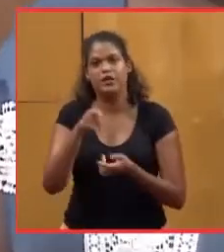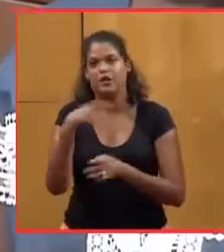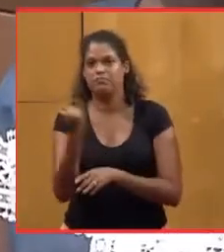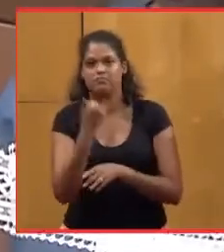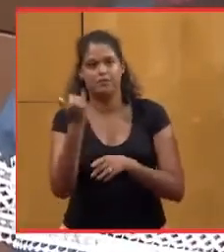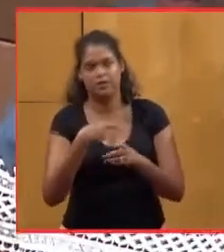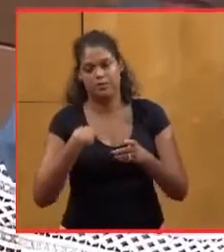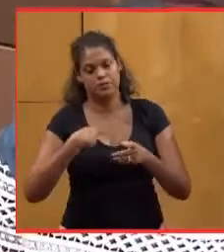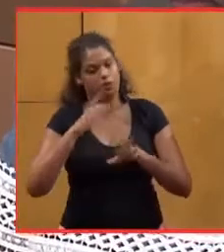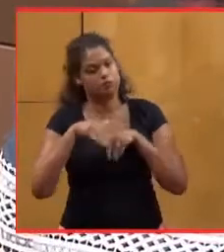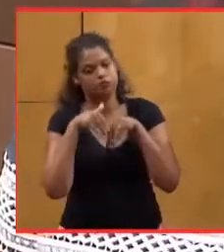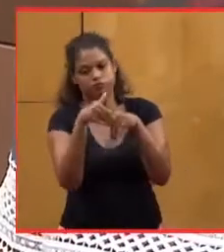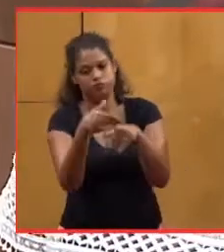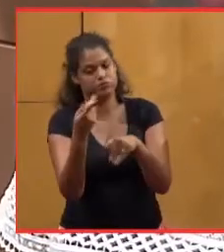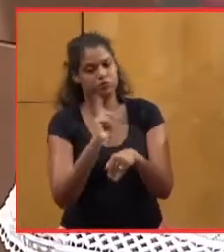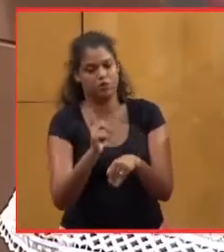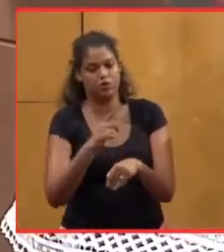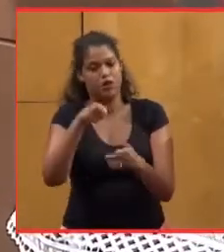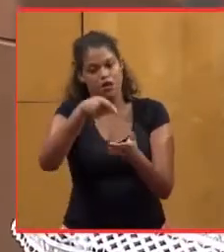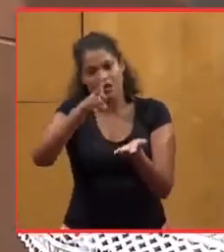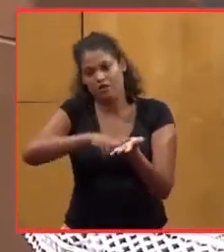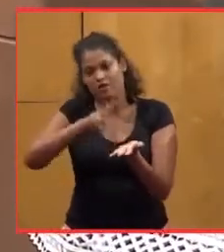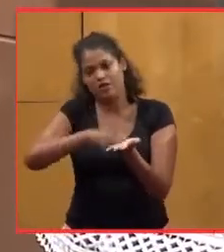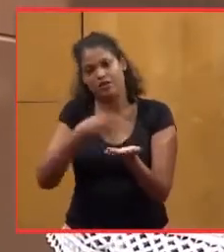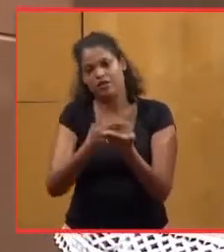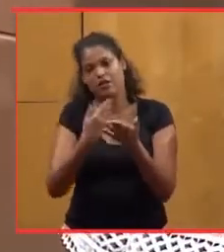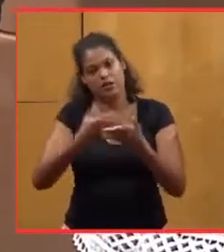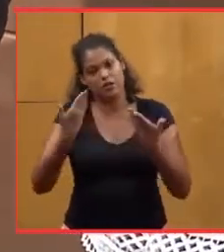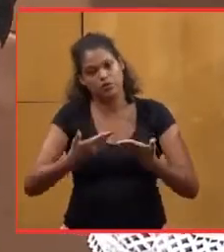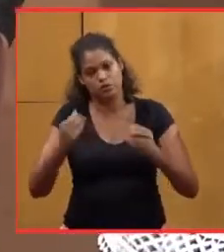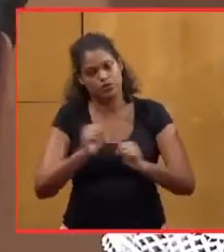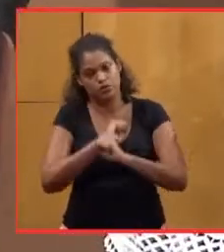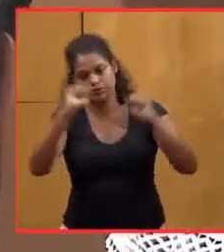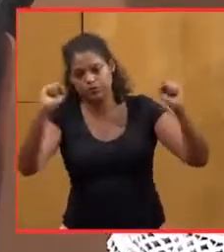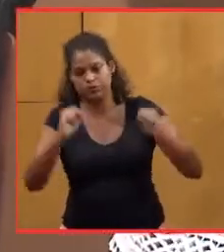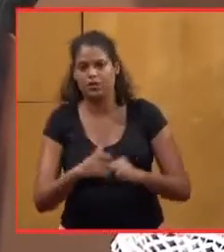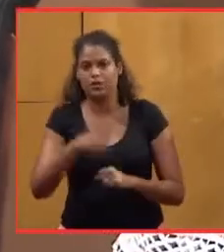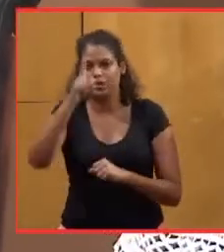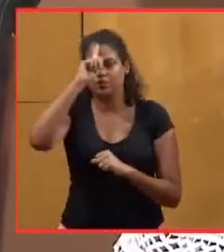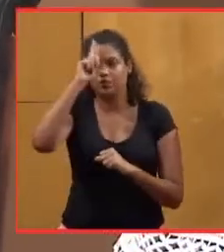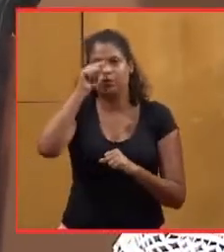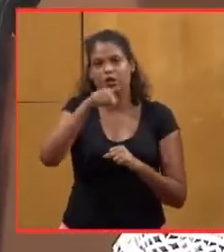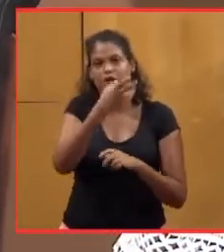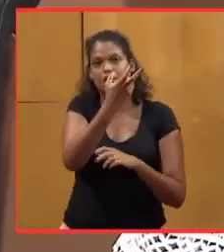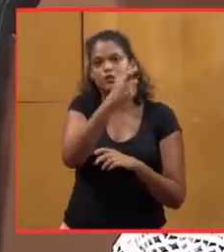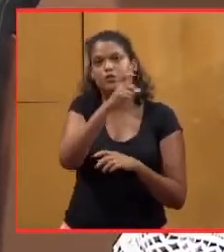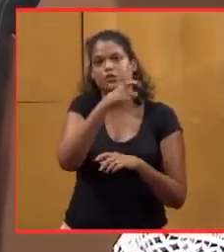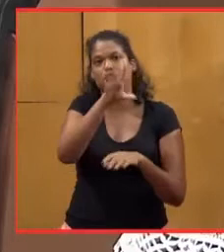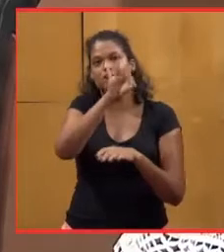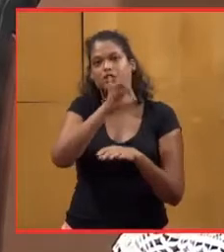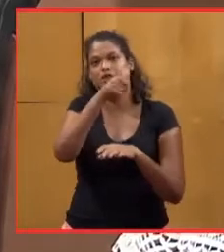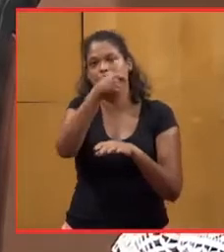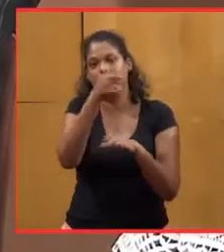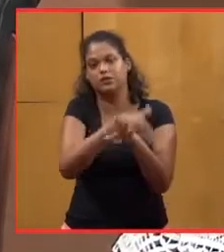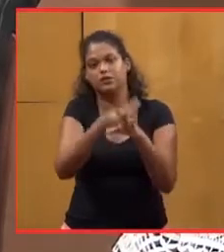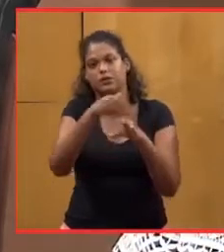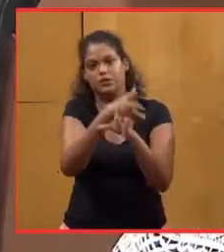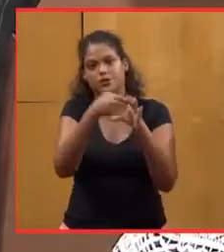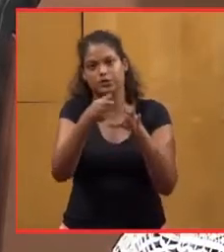'aller plus loin. La vérité éclate. Vous avez près de 251 millions d'euros de recettes certaines